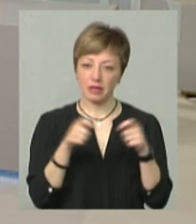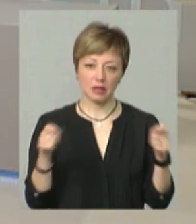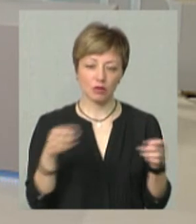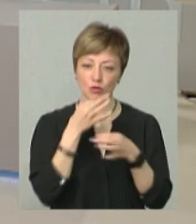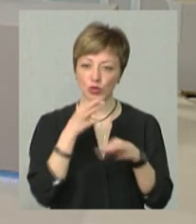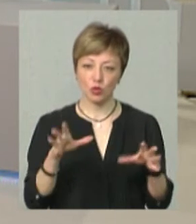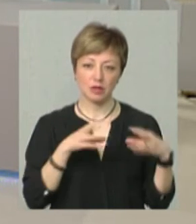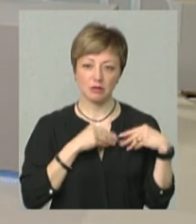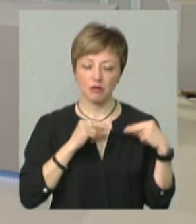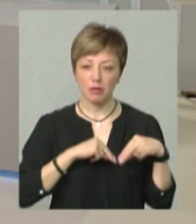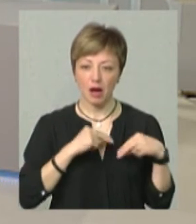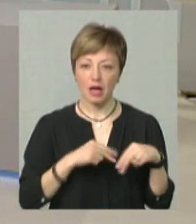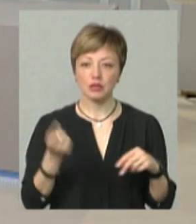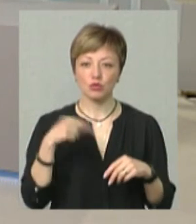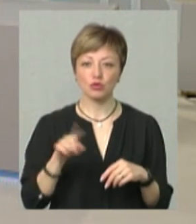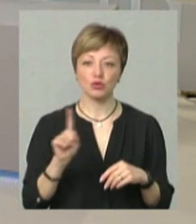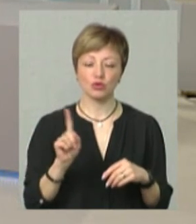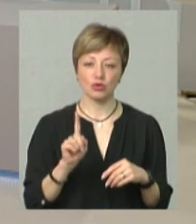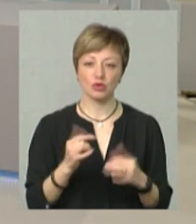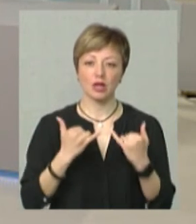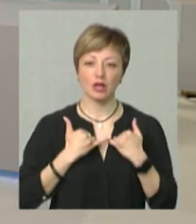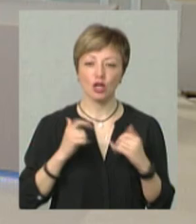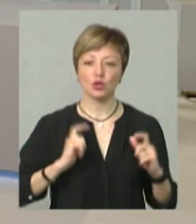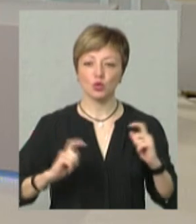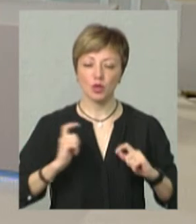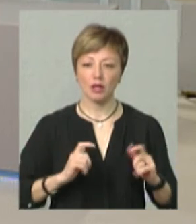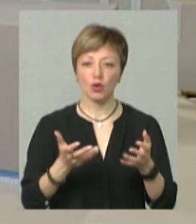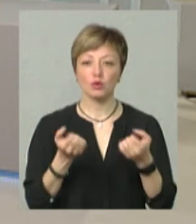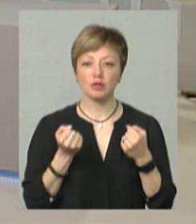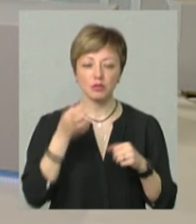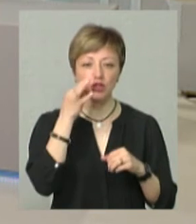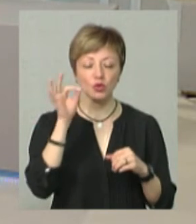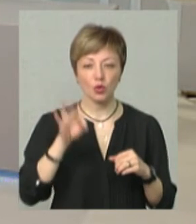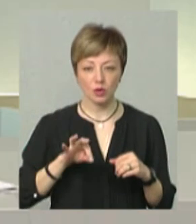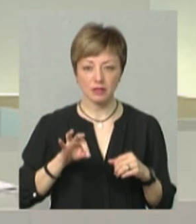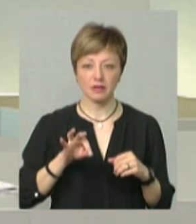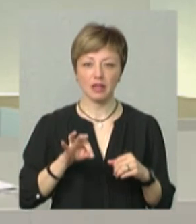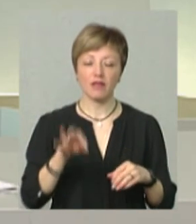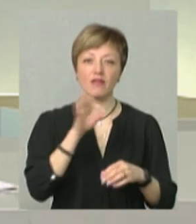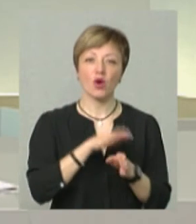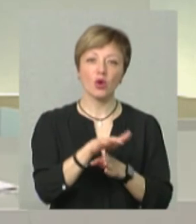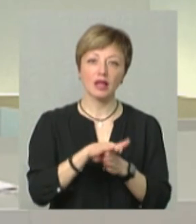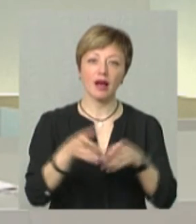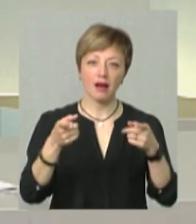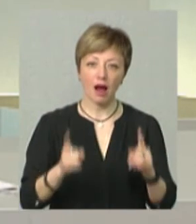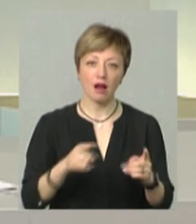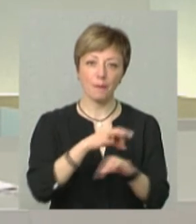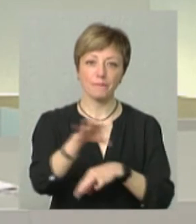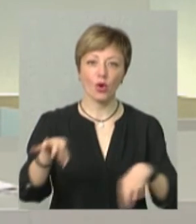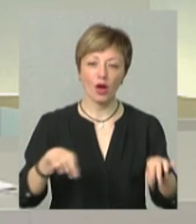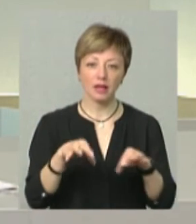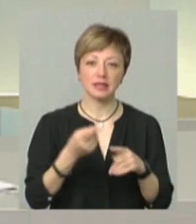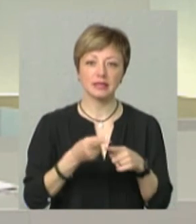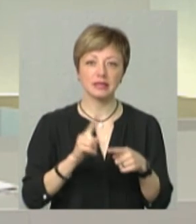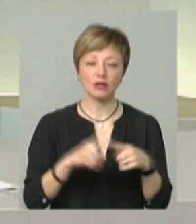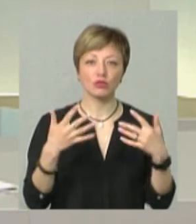-якої співпраці, тому що для наших студентів отримувати досвід виконання реальних проєктів –